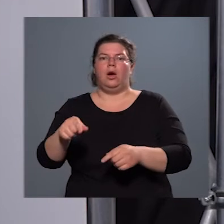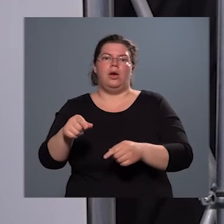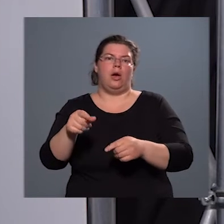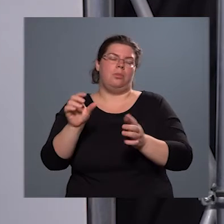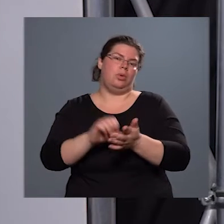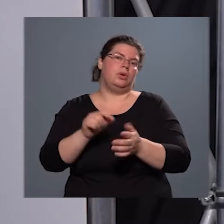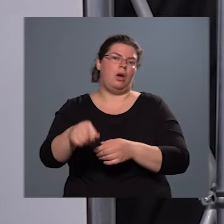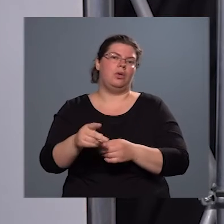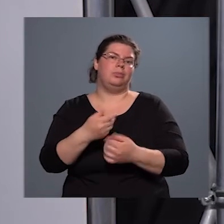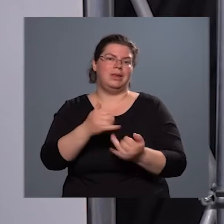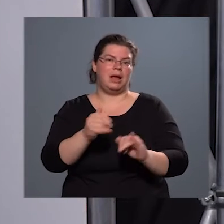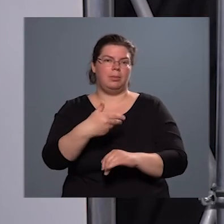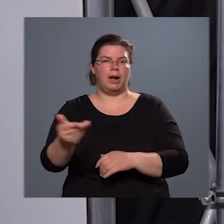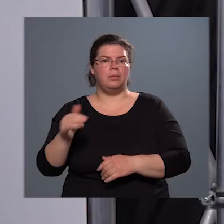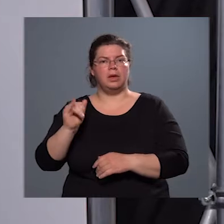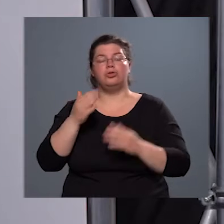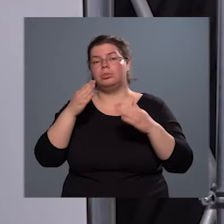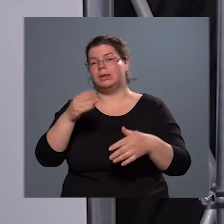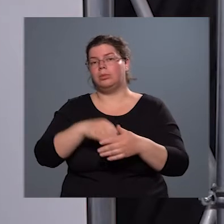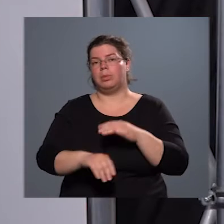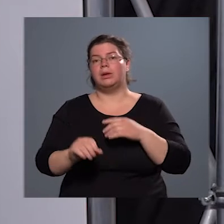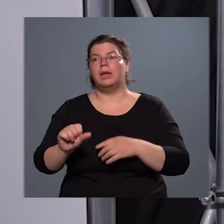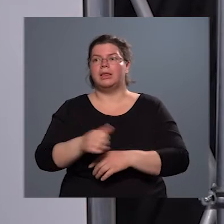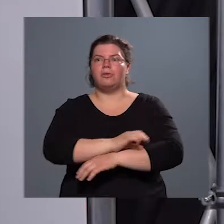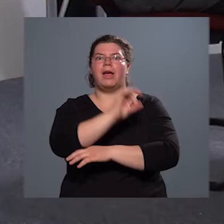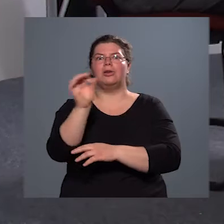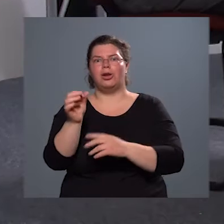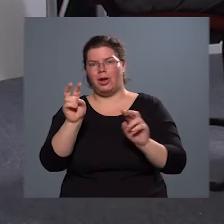megkapja, és bízunk benne, hogy össze följön a nap.